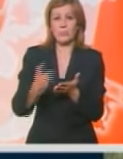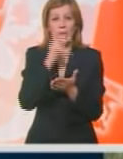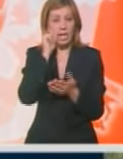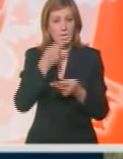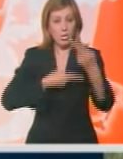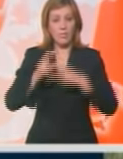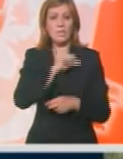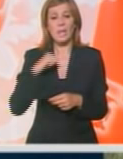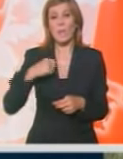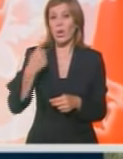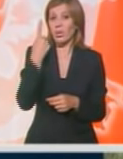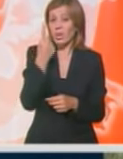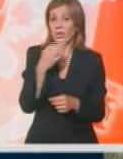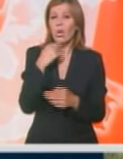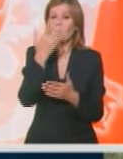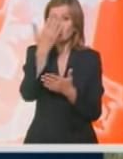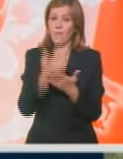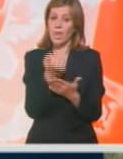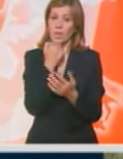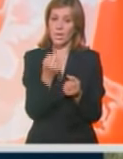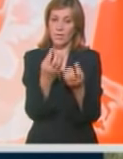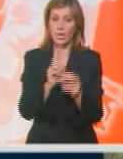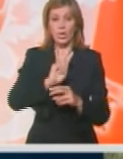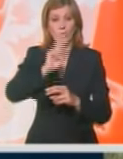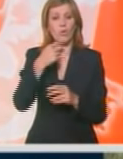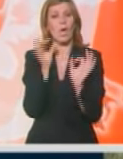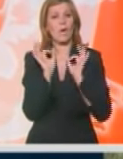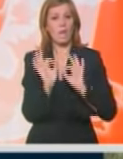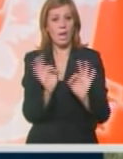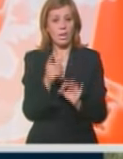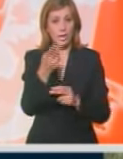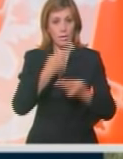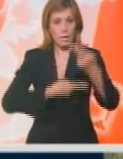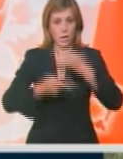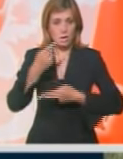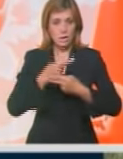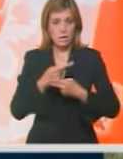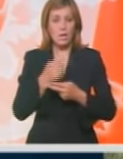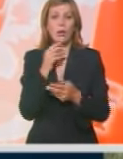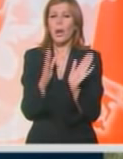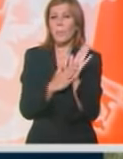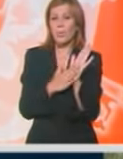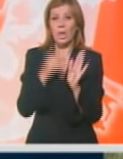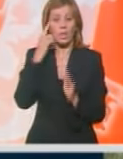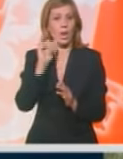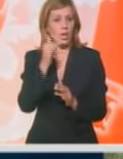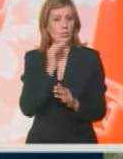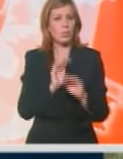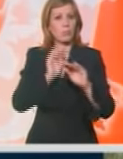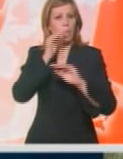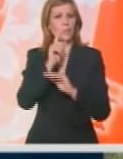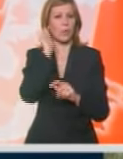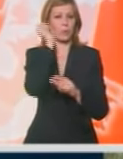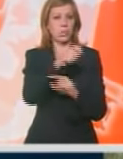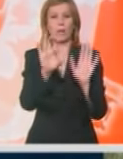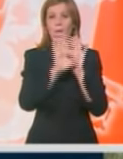proizvod je samo jedan faktor u ocinjivanju privrede. Drugi je kvalitet tog proizvoda. Naprimjer, Kina jeste premašila japansku